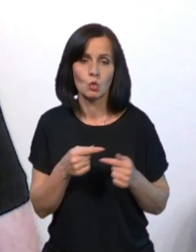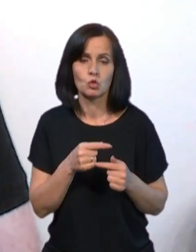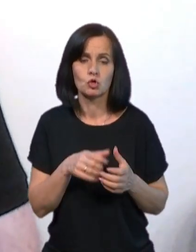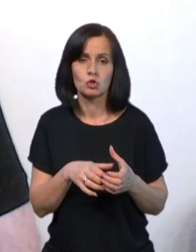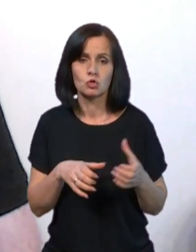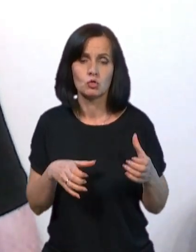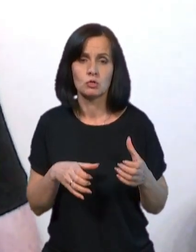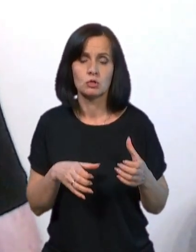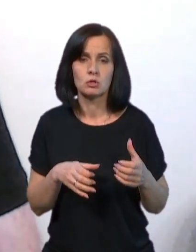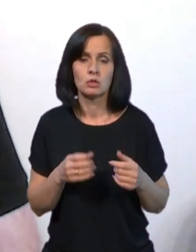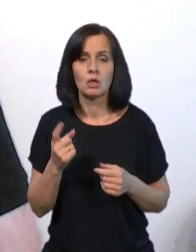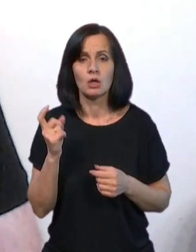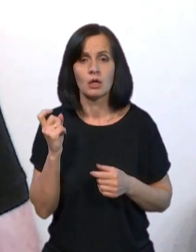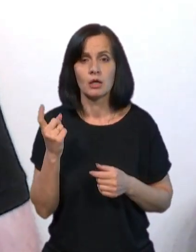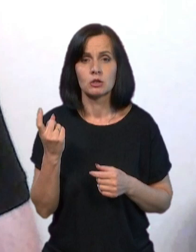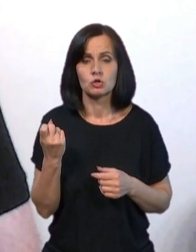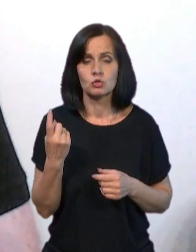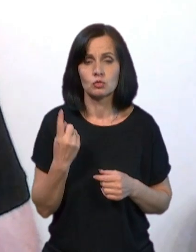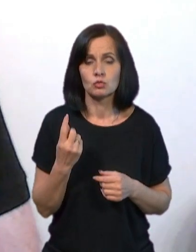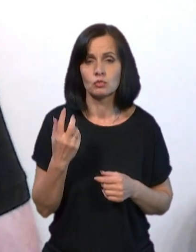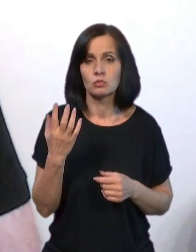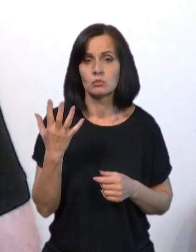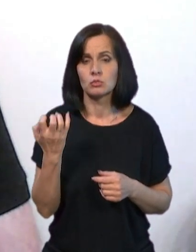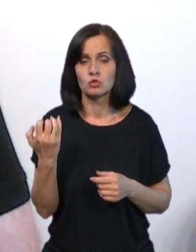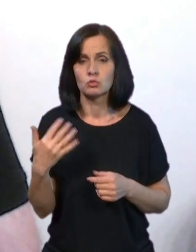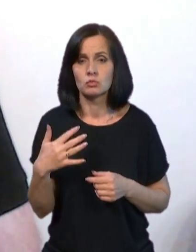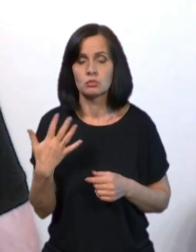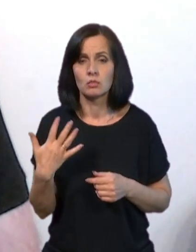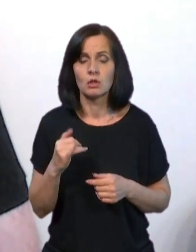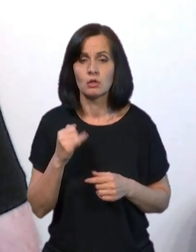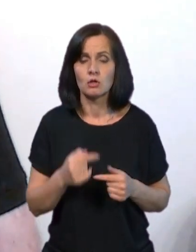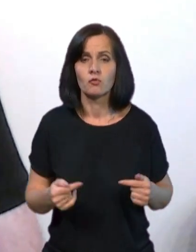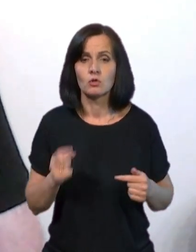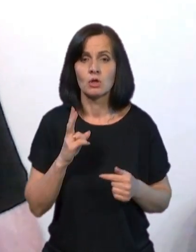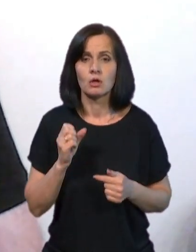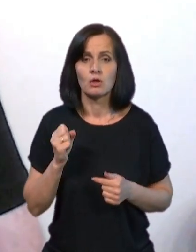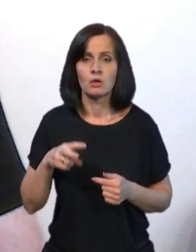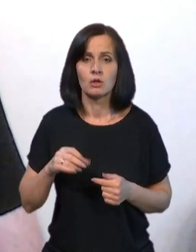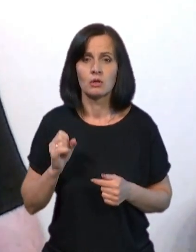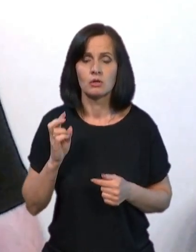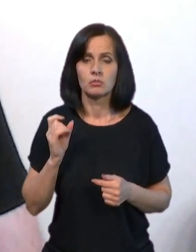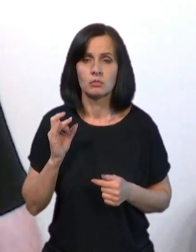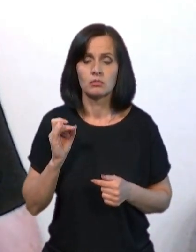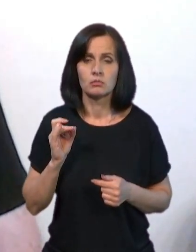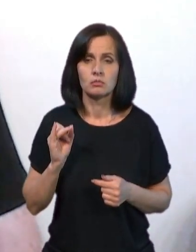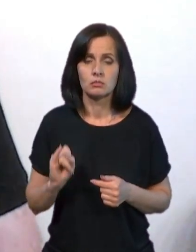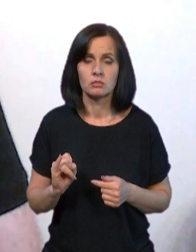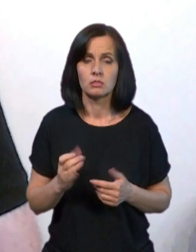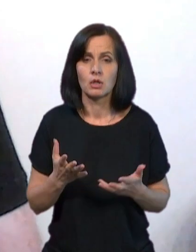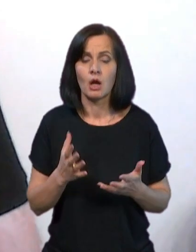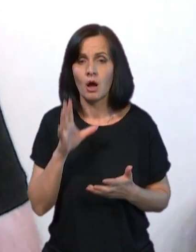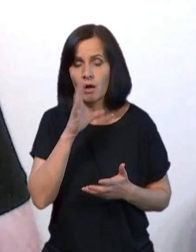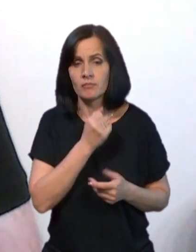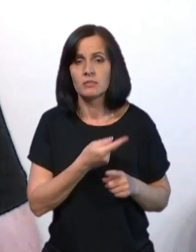класифікації Х101, Х555 і відповідно калібрів. Наскільки вдала ця